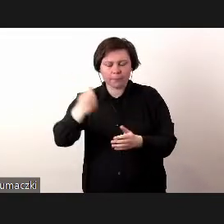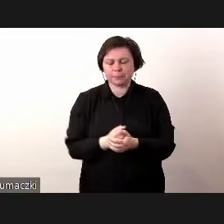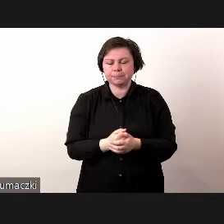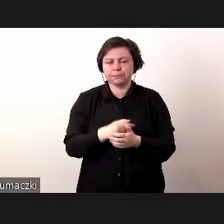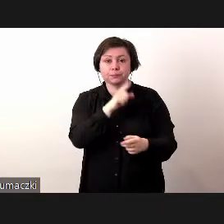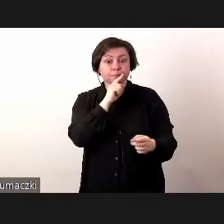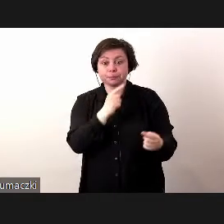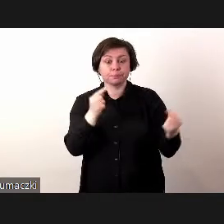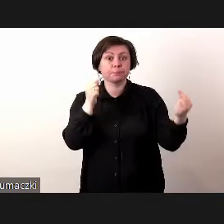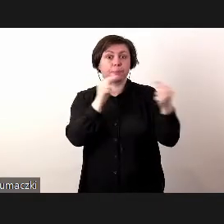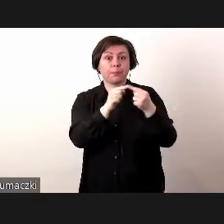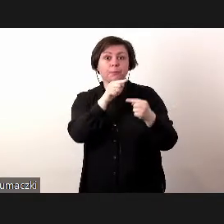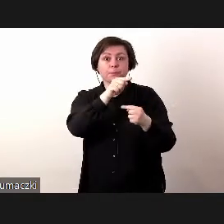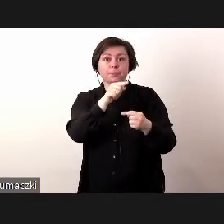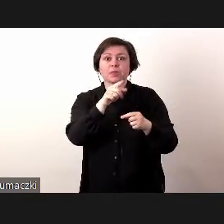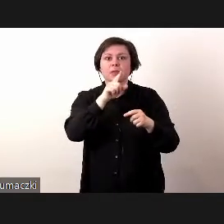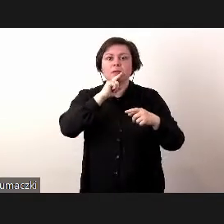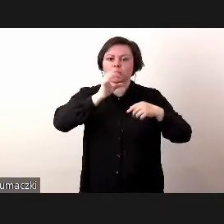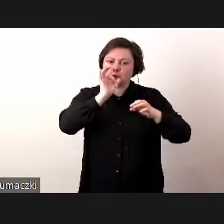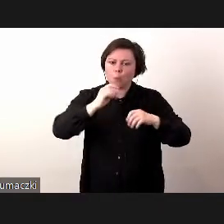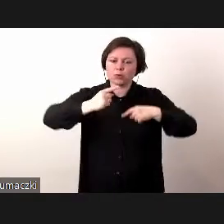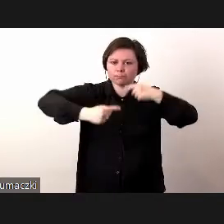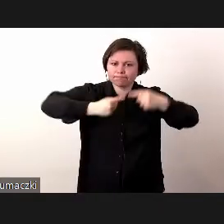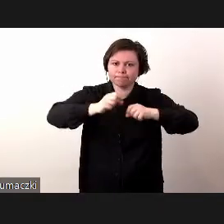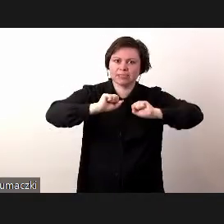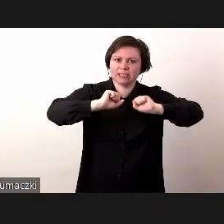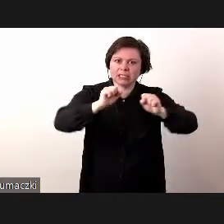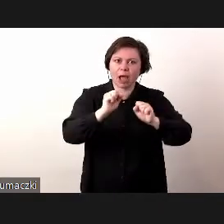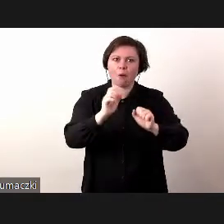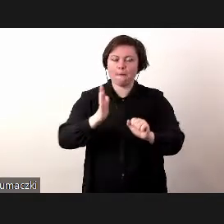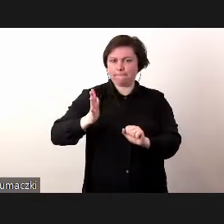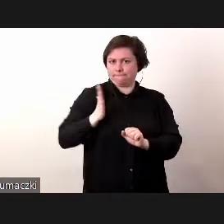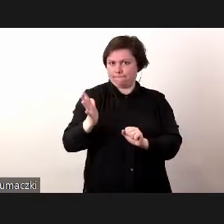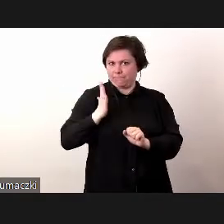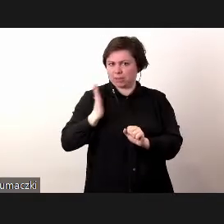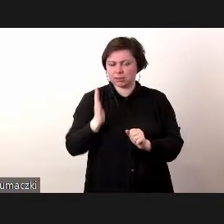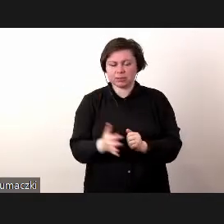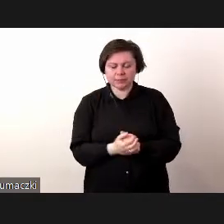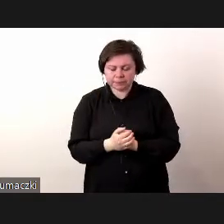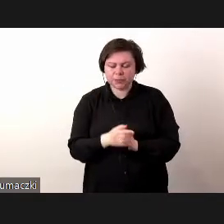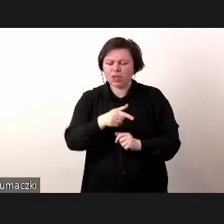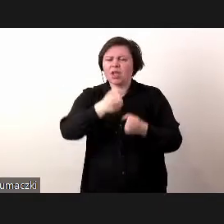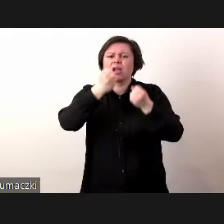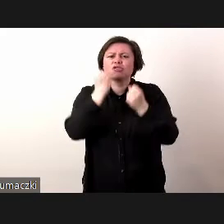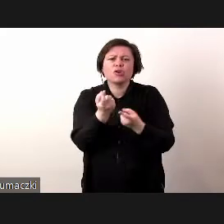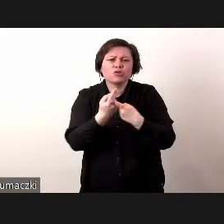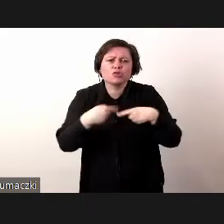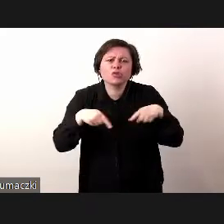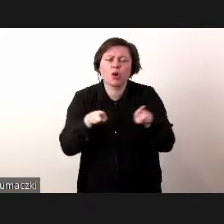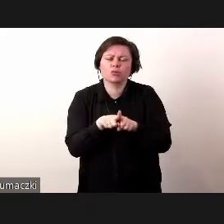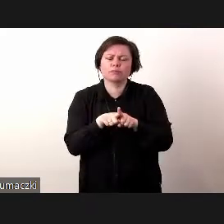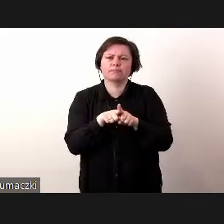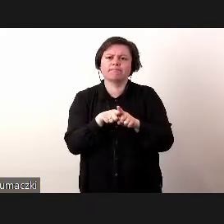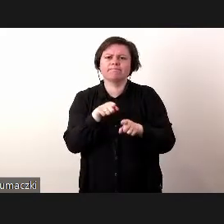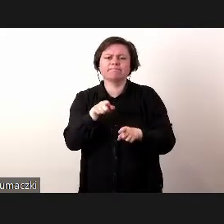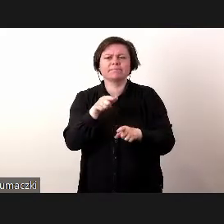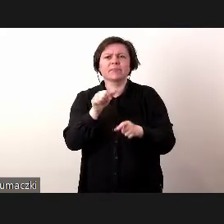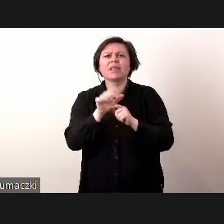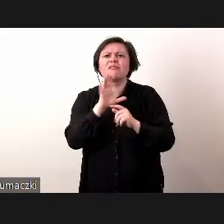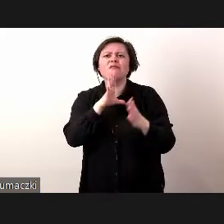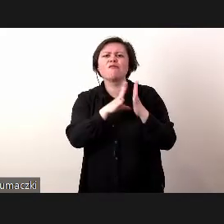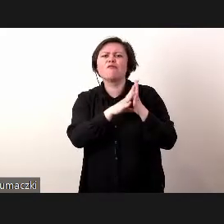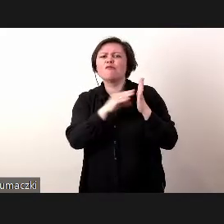odpowiedzialne za Functional Safety. I oczywiście bardzo ciężko jest to zrealizować też w takiej